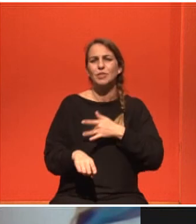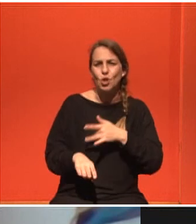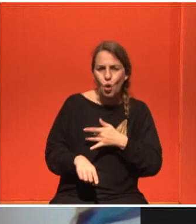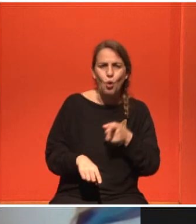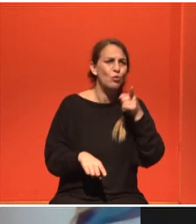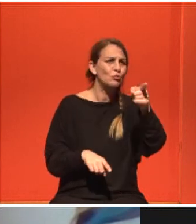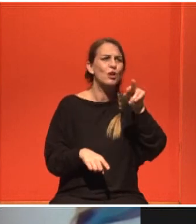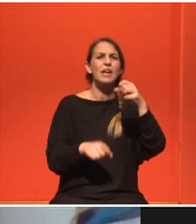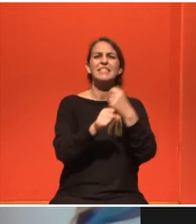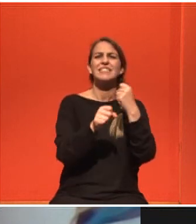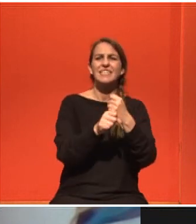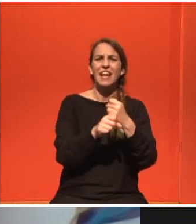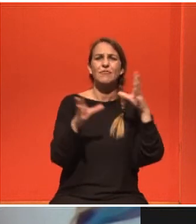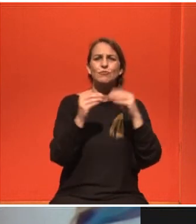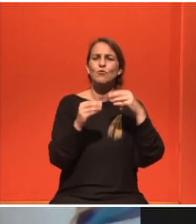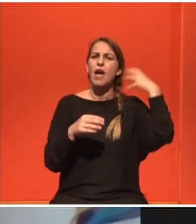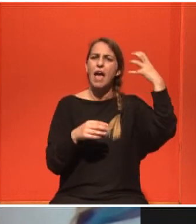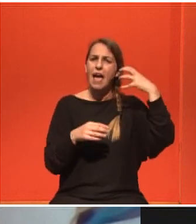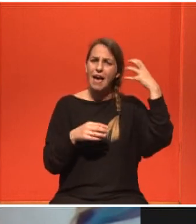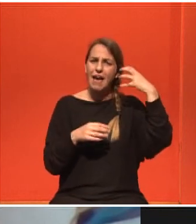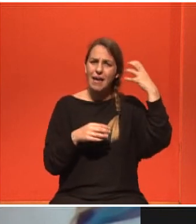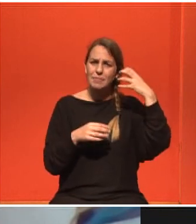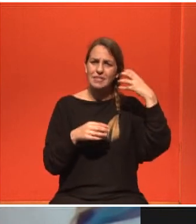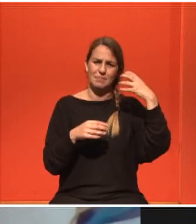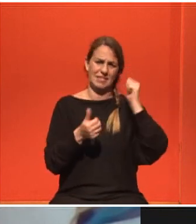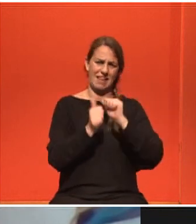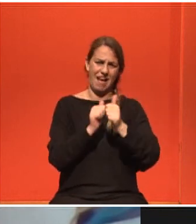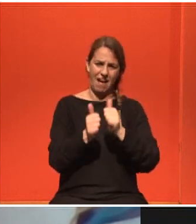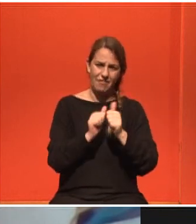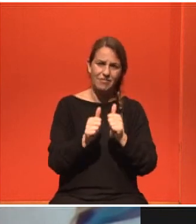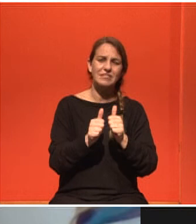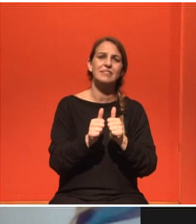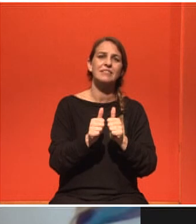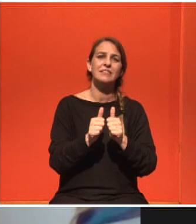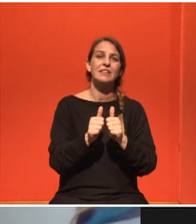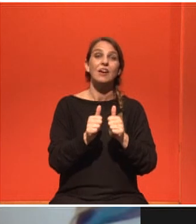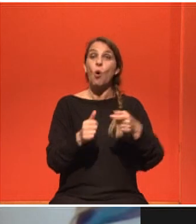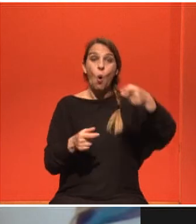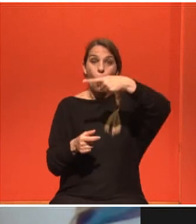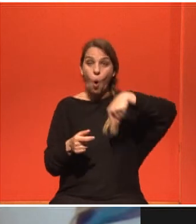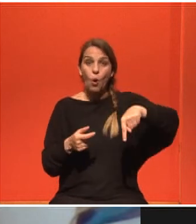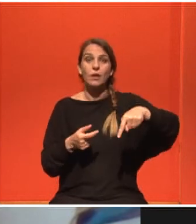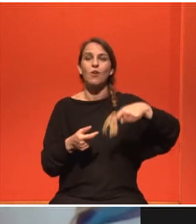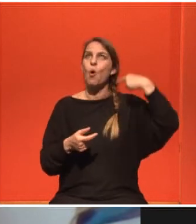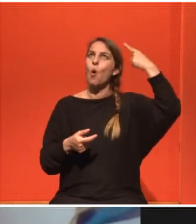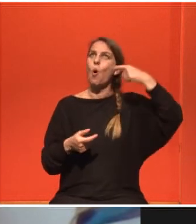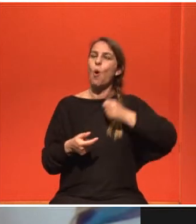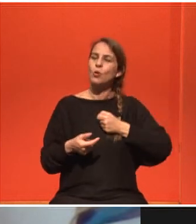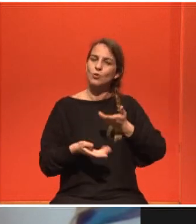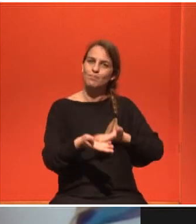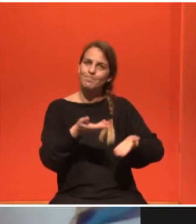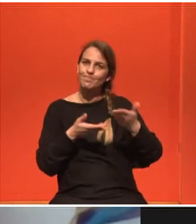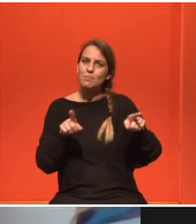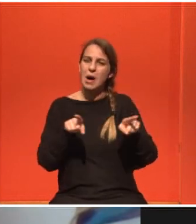από τις επιστήμεις της άθλησης, που μπορούμε και μοιραζόμαστε αυτό το όνειρο, δηλαδή το